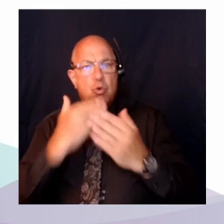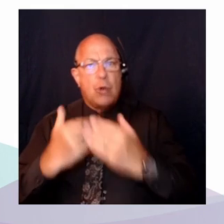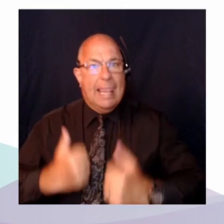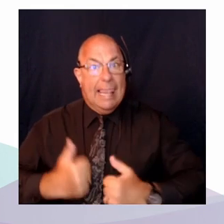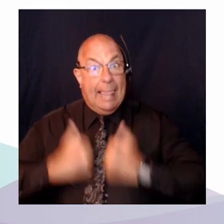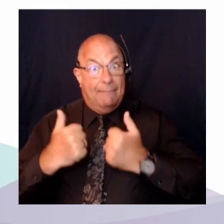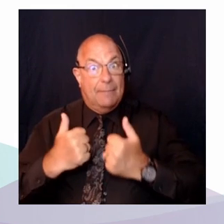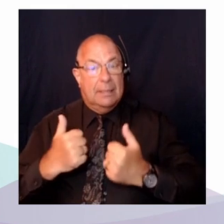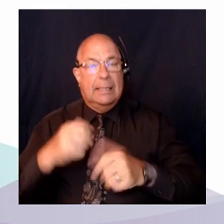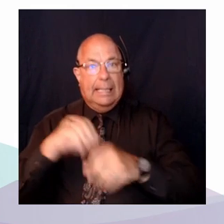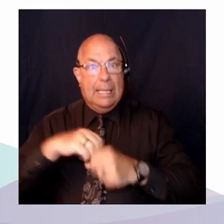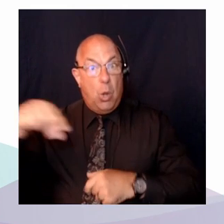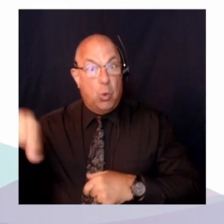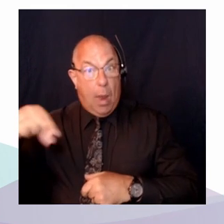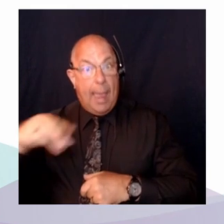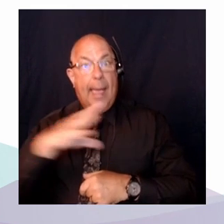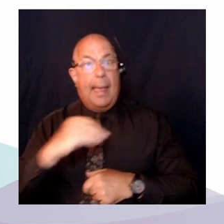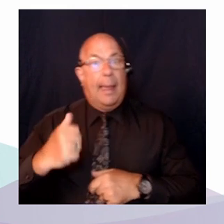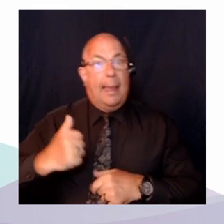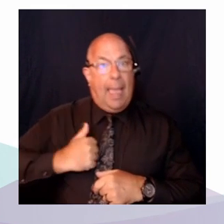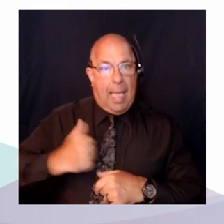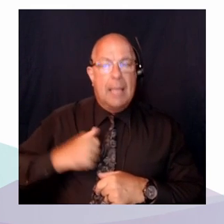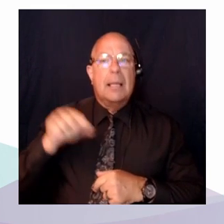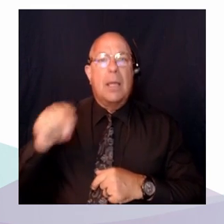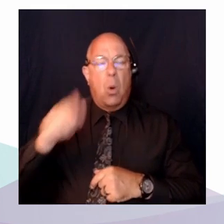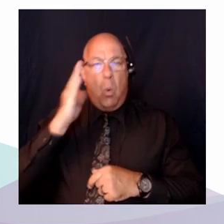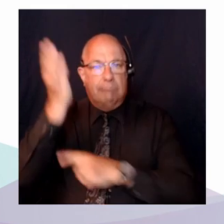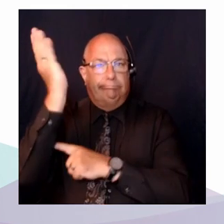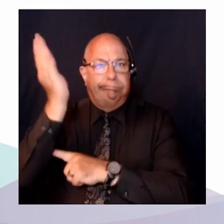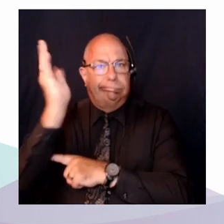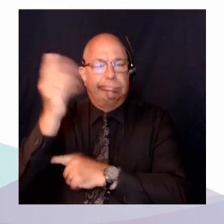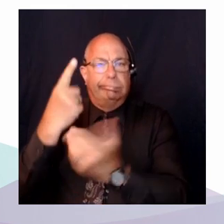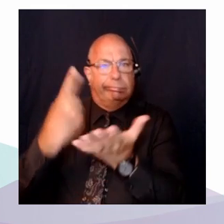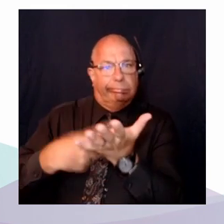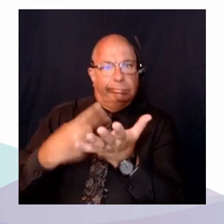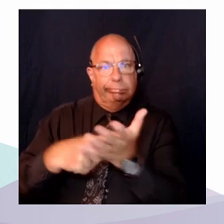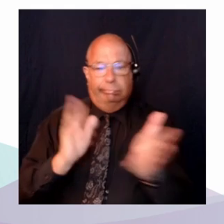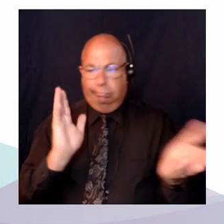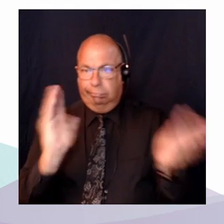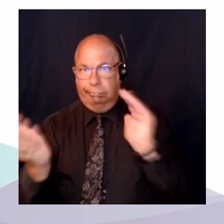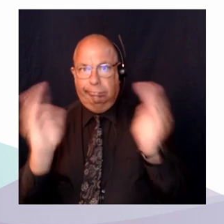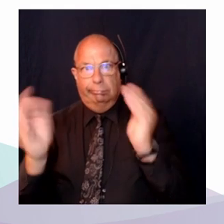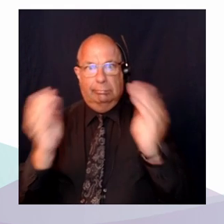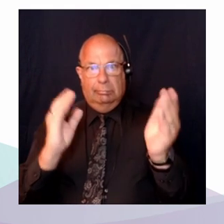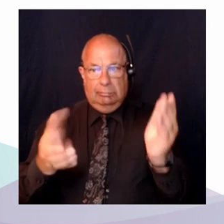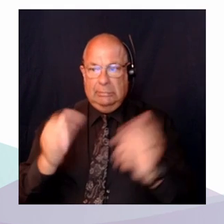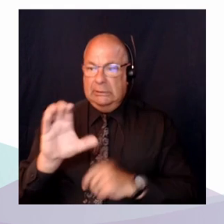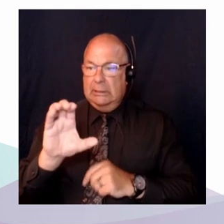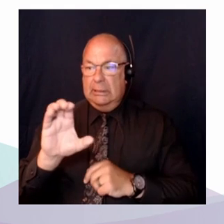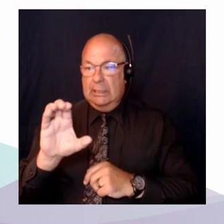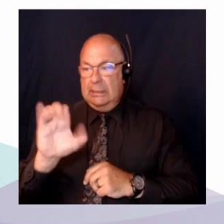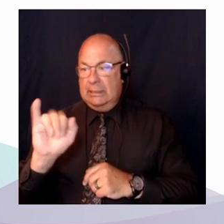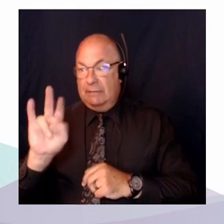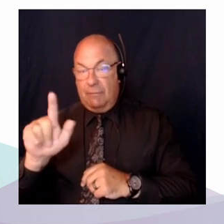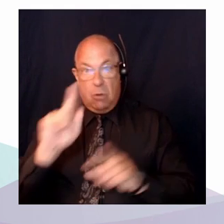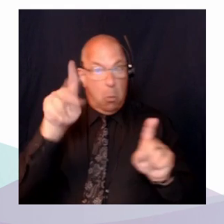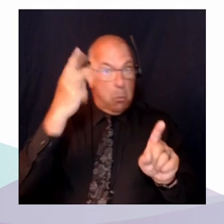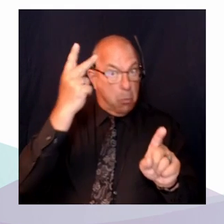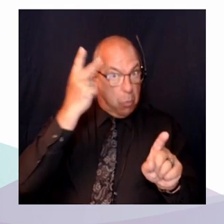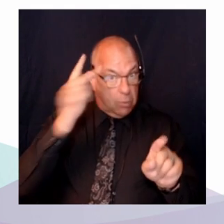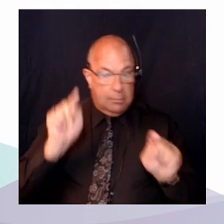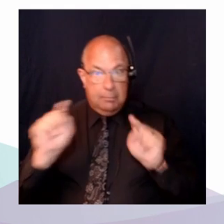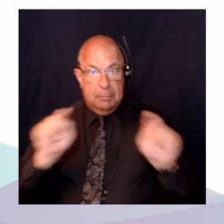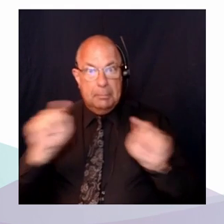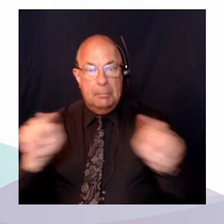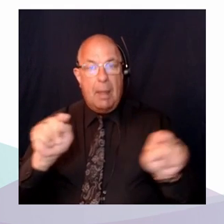relation mutuelle entre les droits civils et politiques et les droits économiques et sociaux que la pandémie de COVID